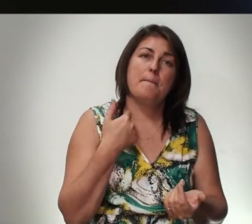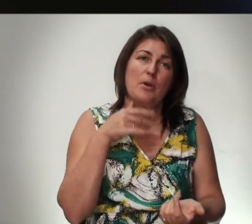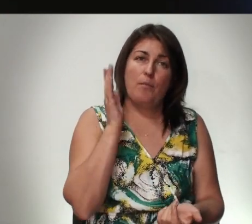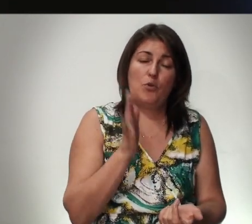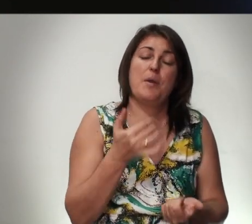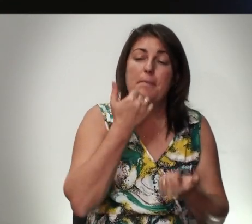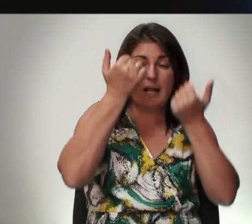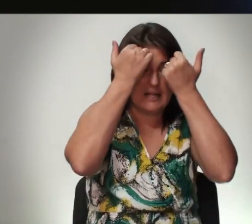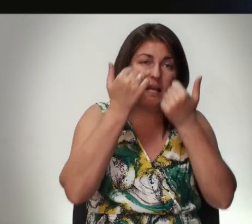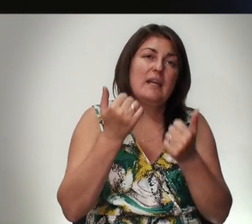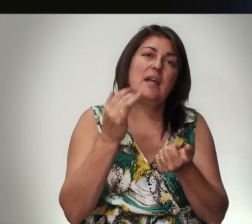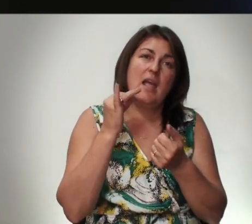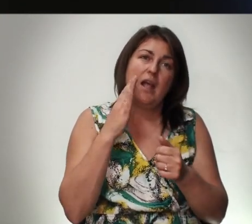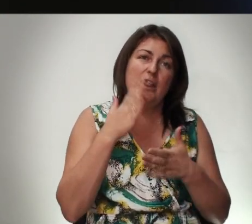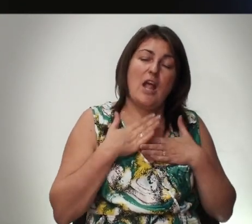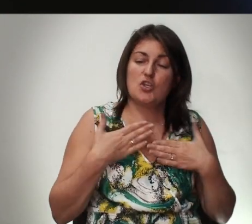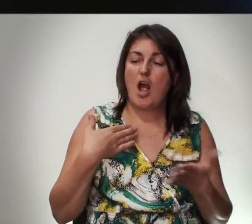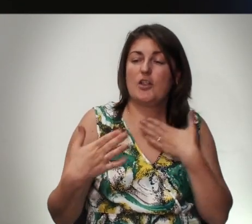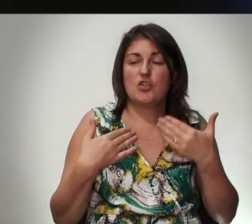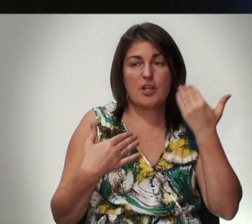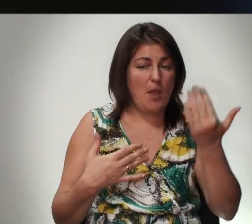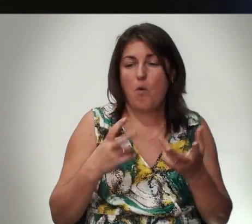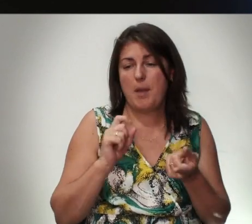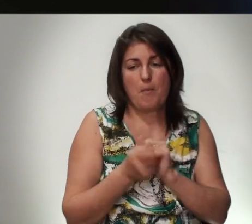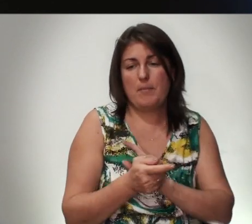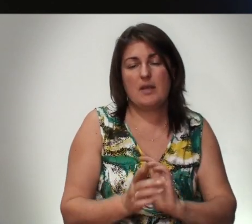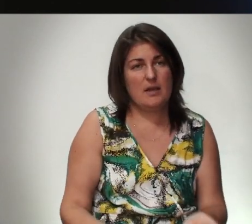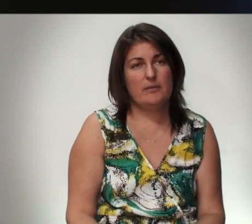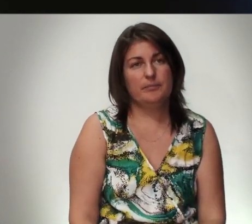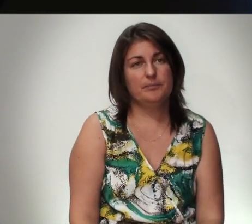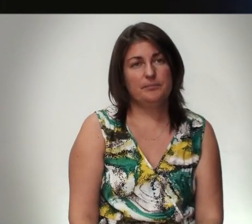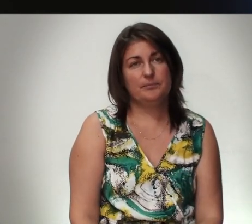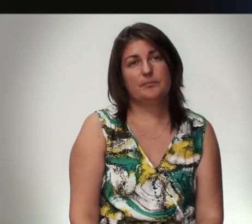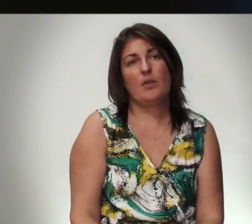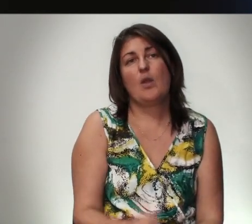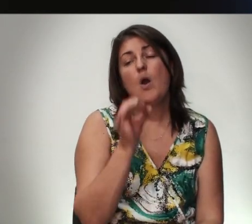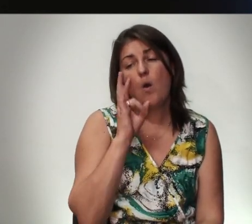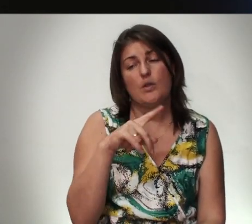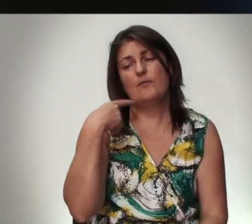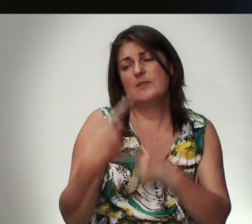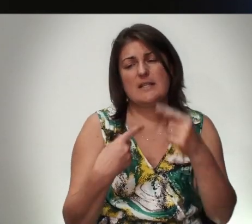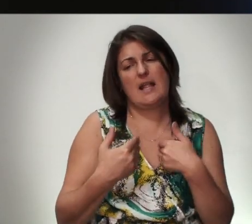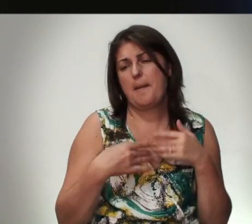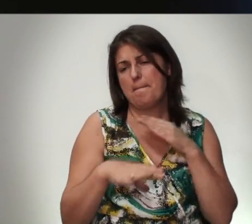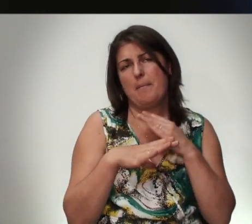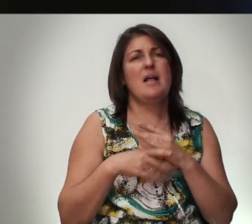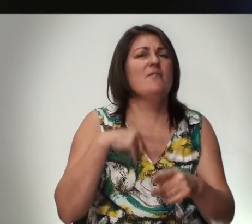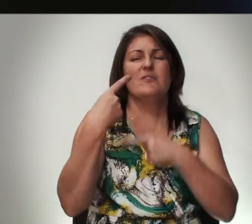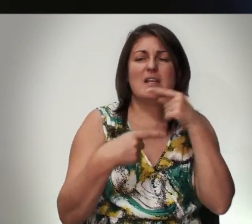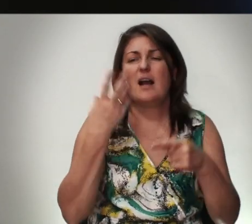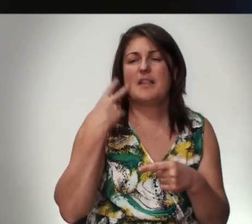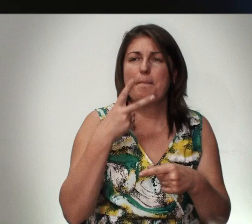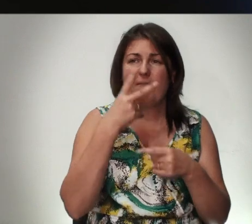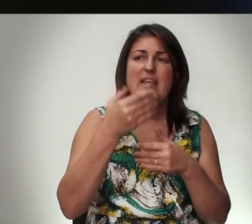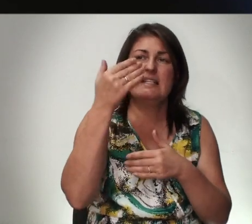Будем Благодарить И Наши Отношения К Нему Не Поменяются Но Он Всегда Нам Помогал Всегда Когда Мы